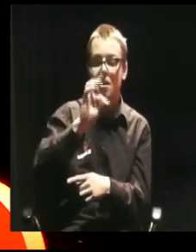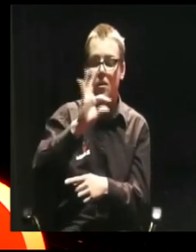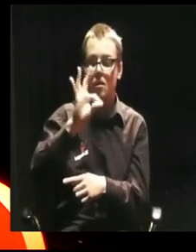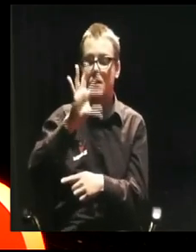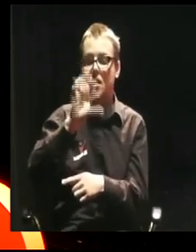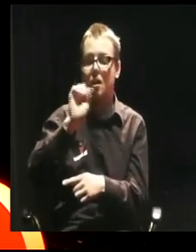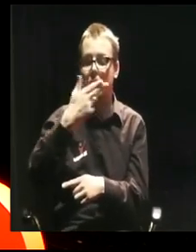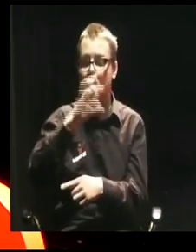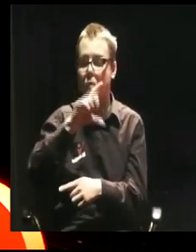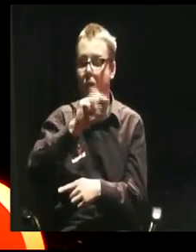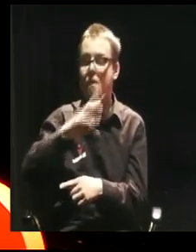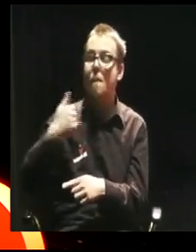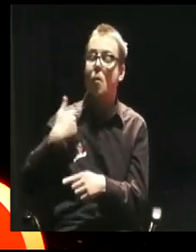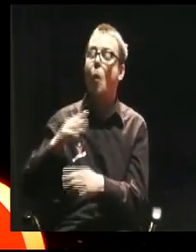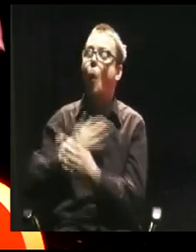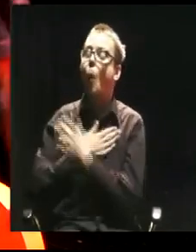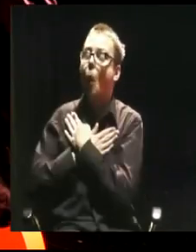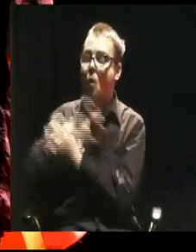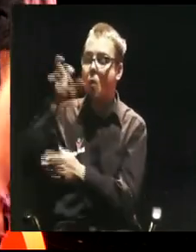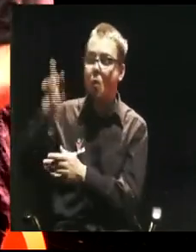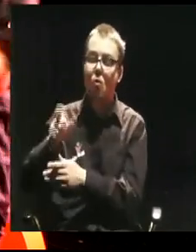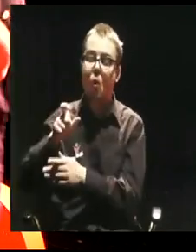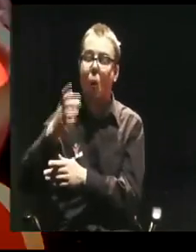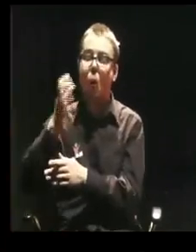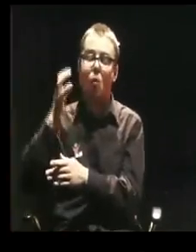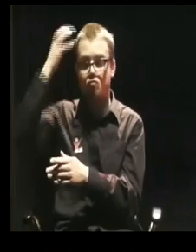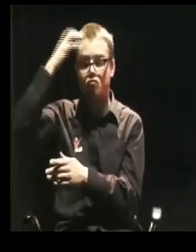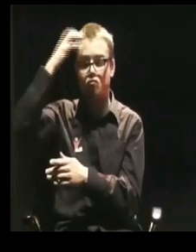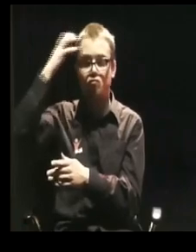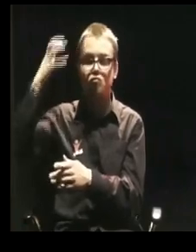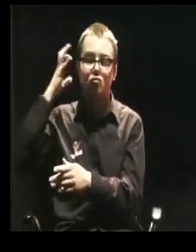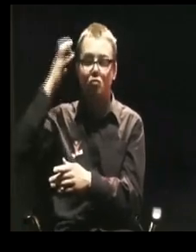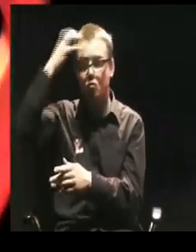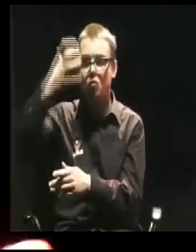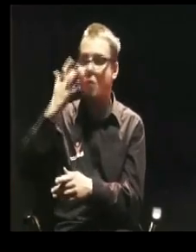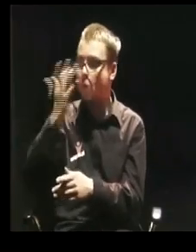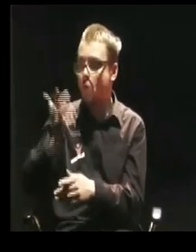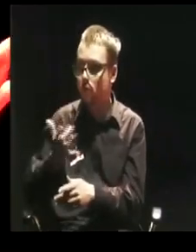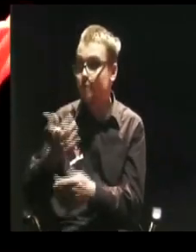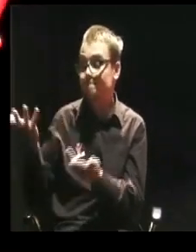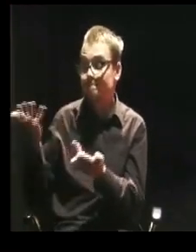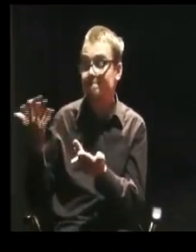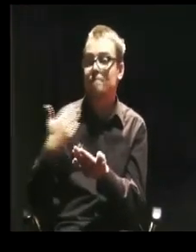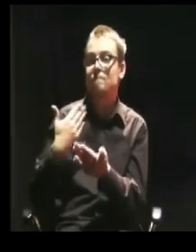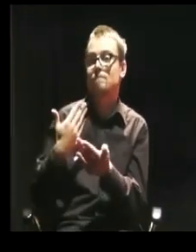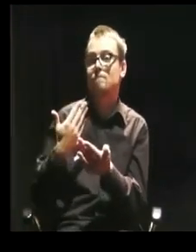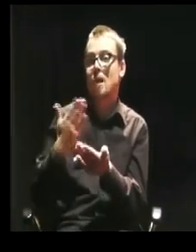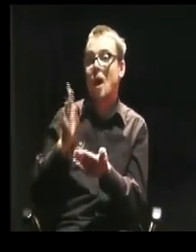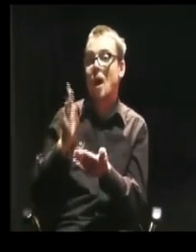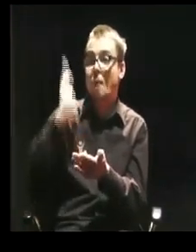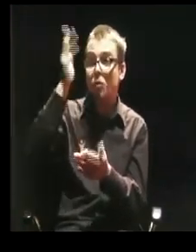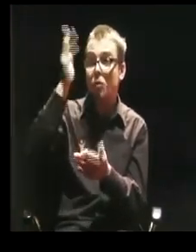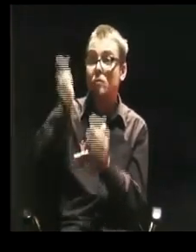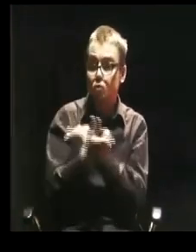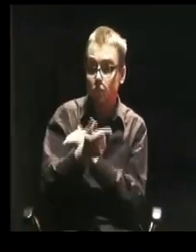dziewczyny, w której zakochał się za młodu. Mamy seks. Co tam było dalej? Pieniądze. Gdyby Stanisław August